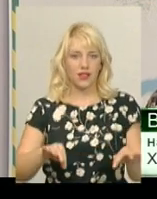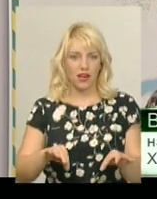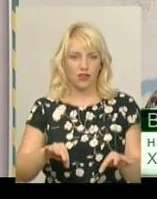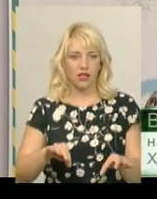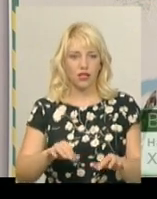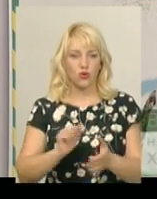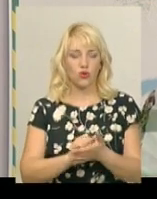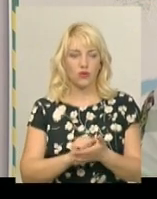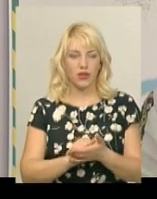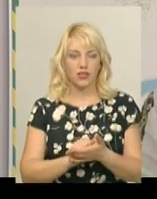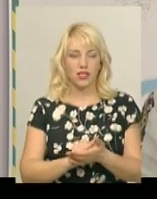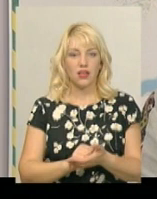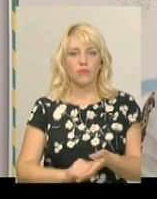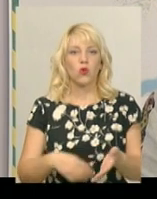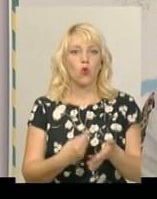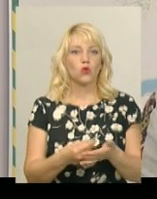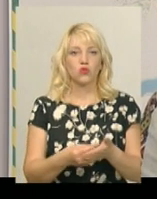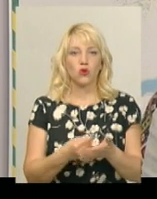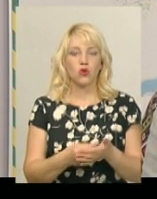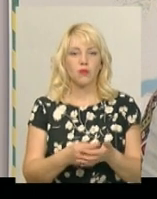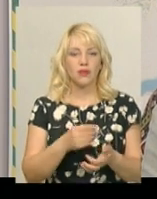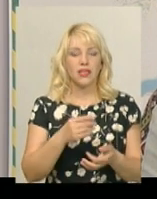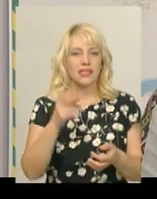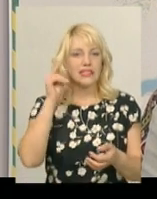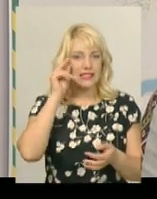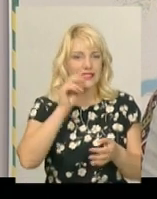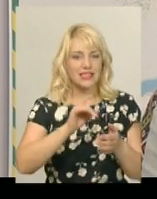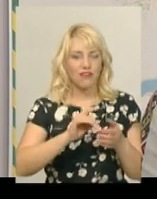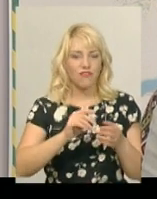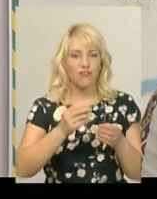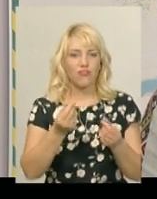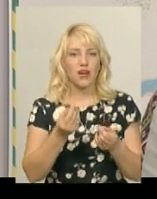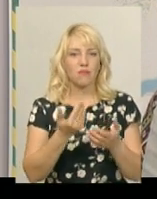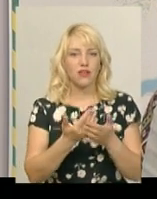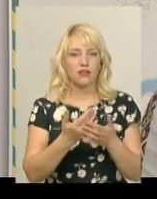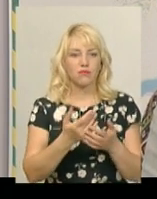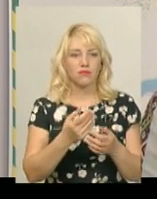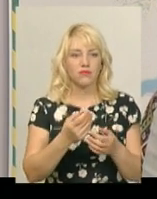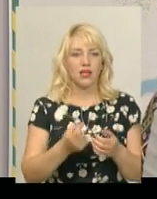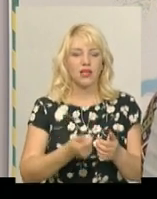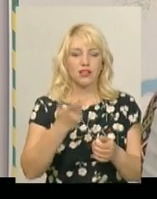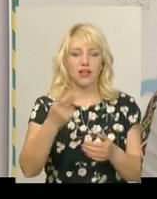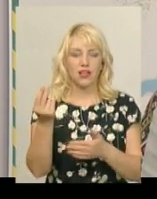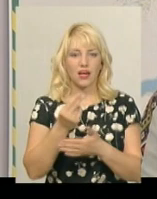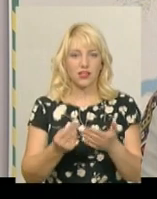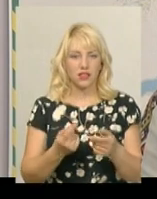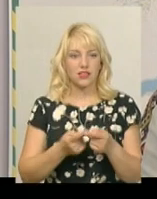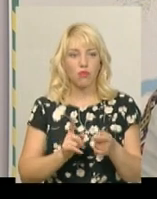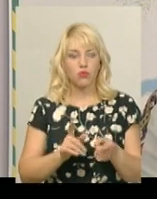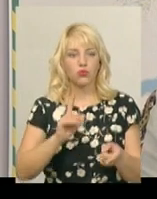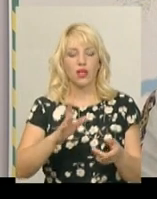документ з кошторисами, з цифрами і з кількома картинками. Це, навпаки, буде